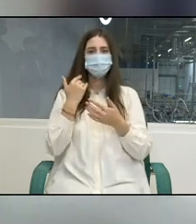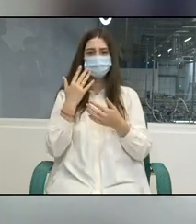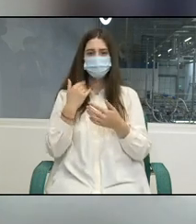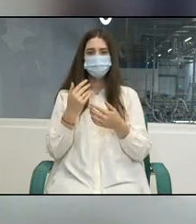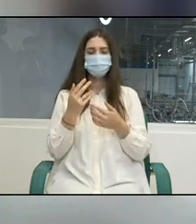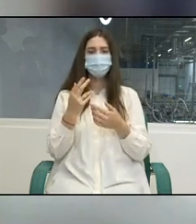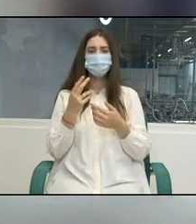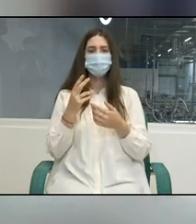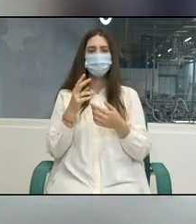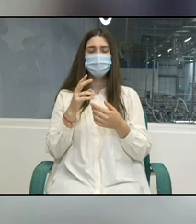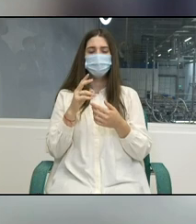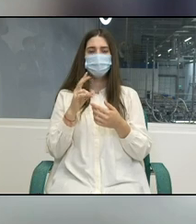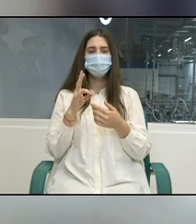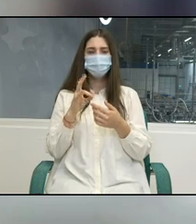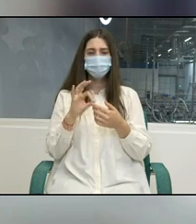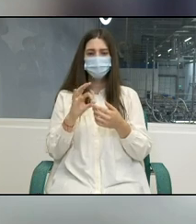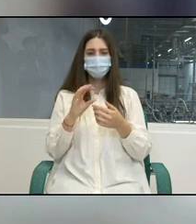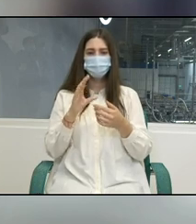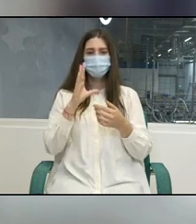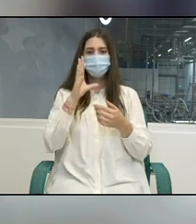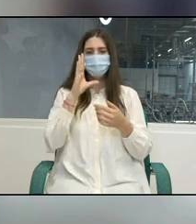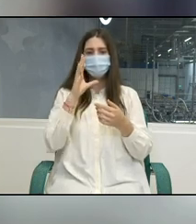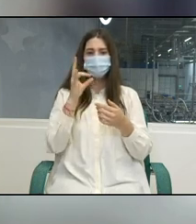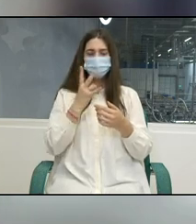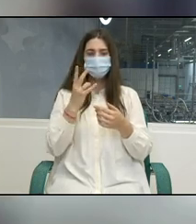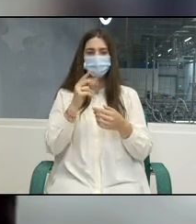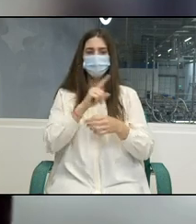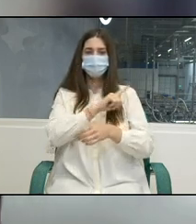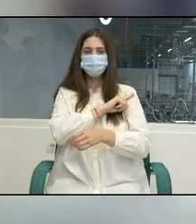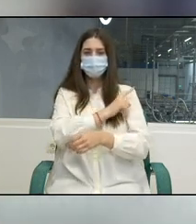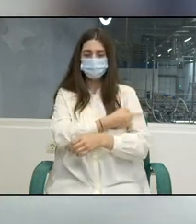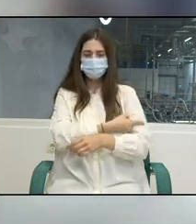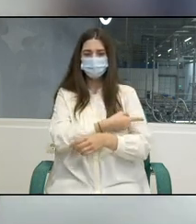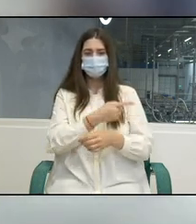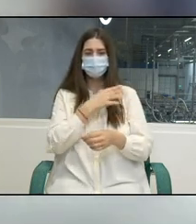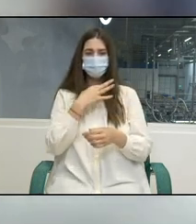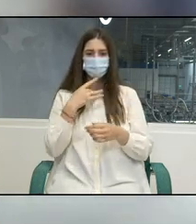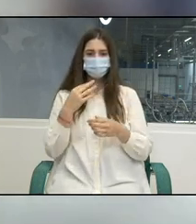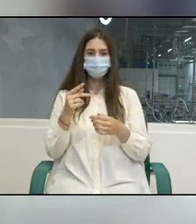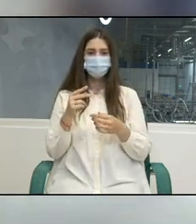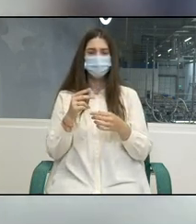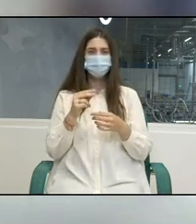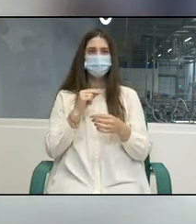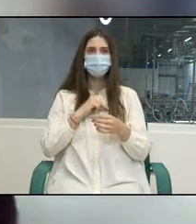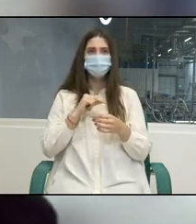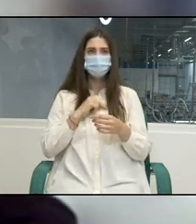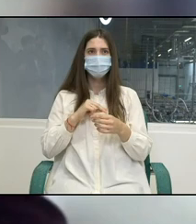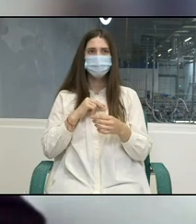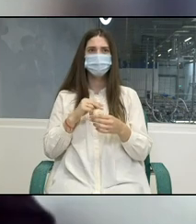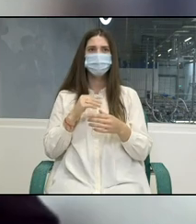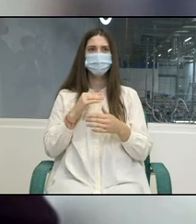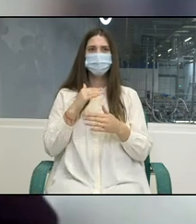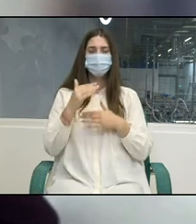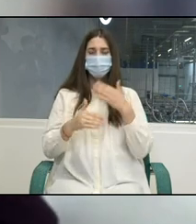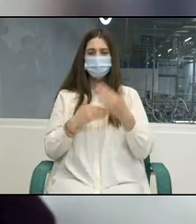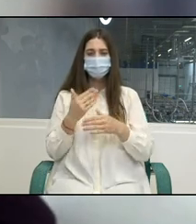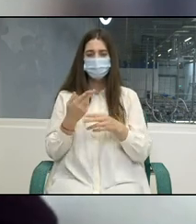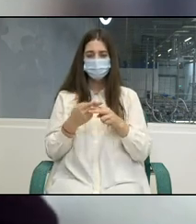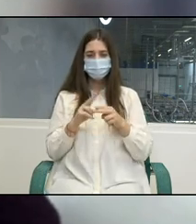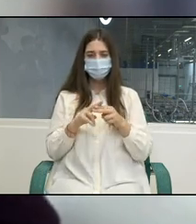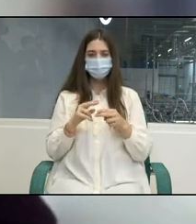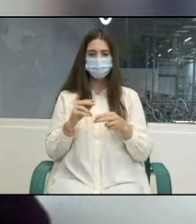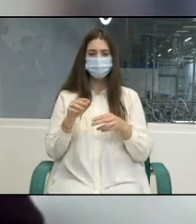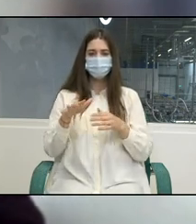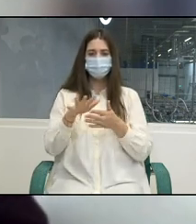gata pentru aceste provocări. Avem nevoie de eforturi concertate, comune, din partea tuturor actorilor pe piața muncii,